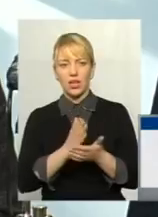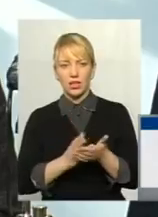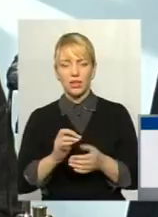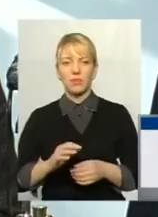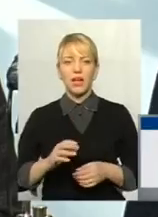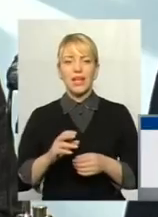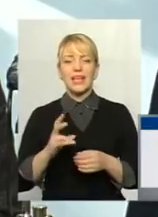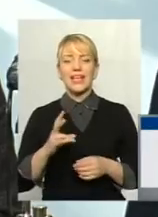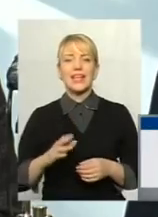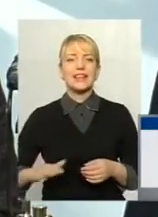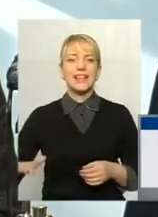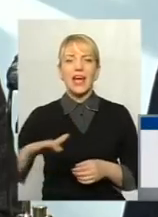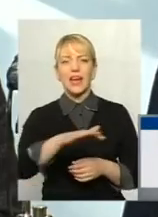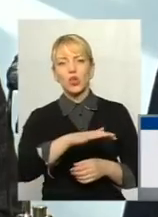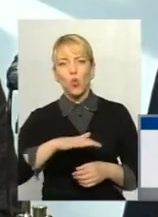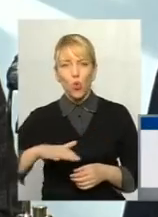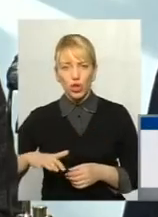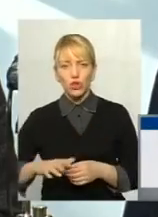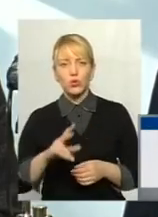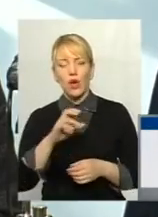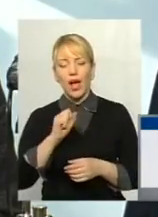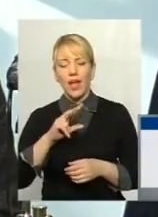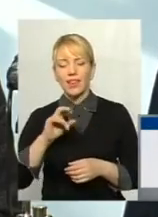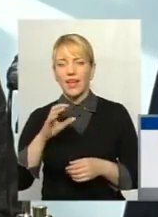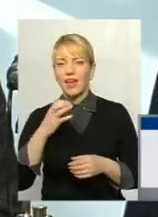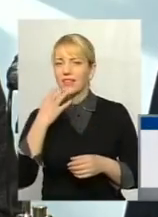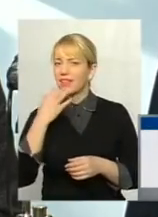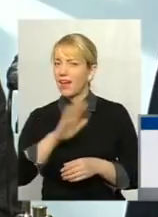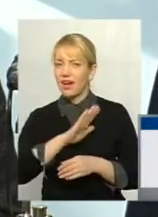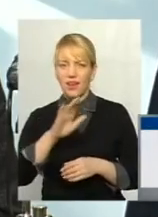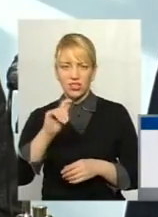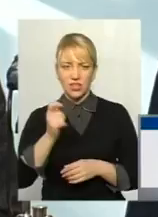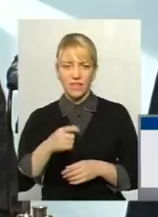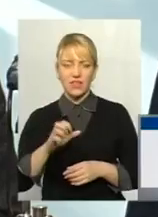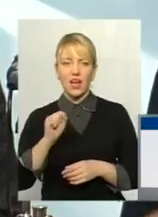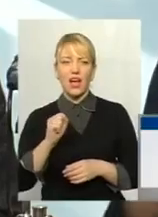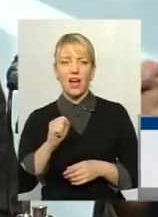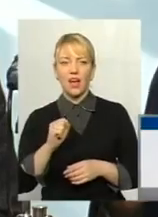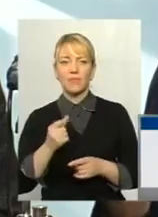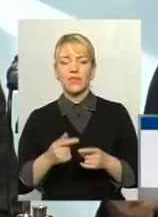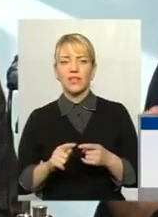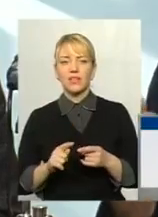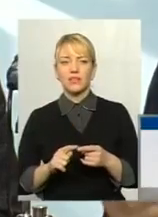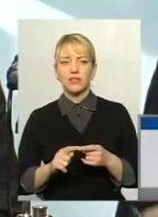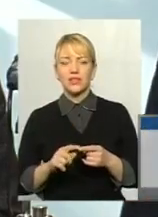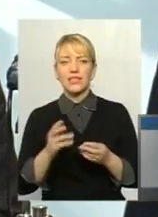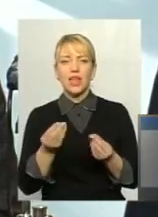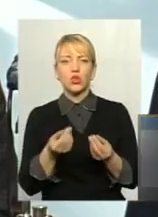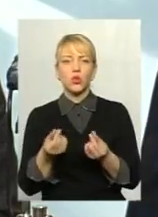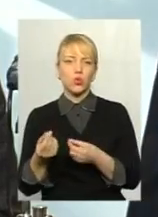територію, але війна йде не гаряча, а війна йде за допомогою доларів